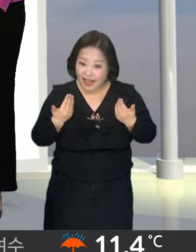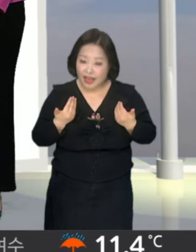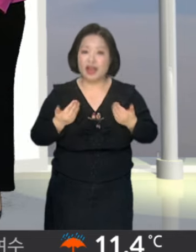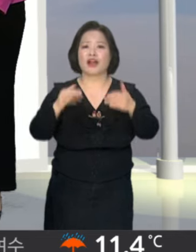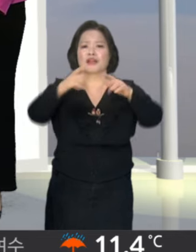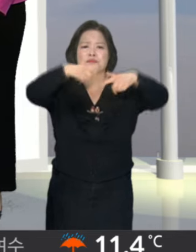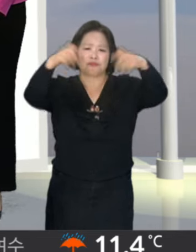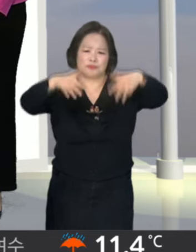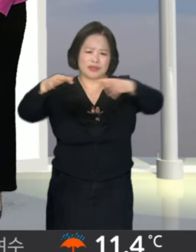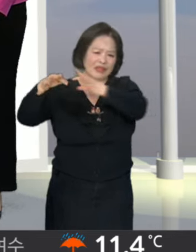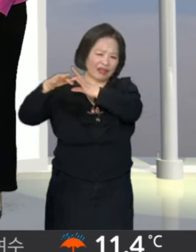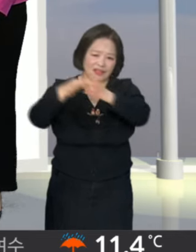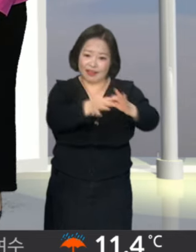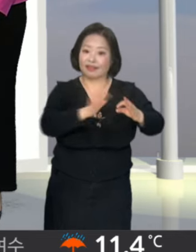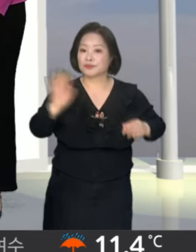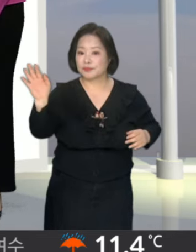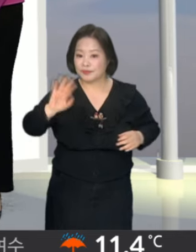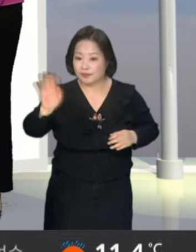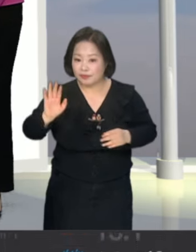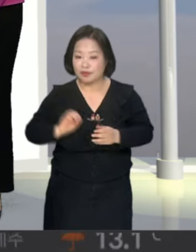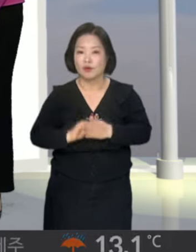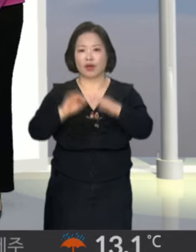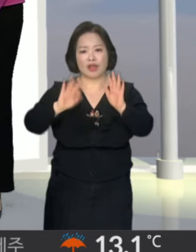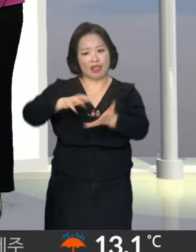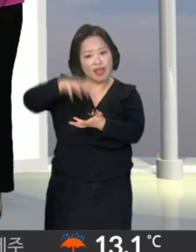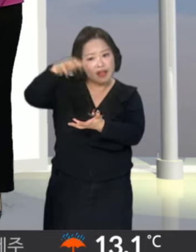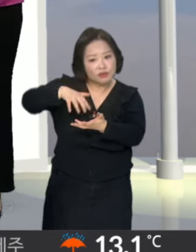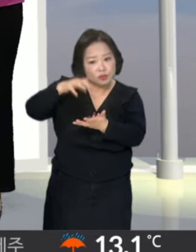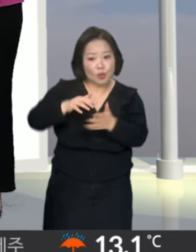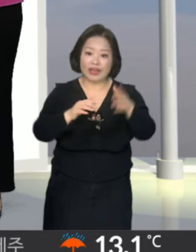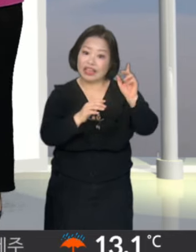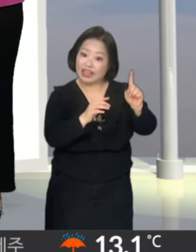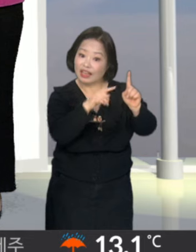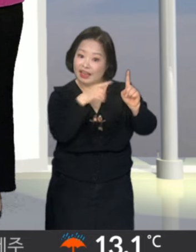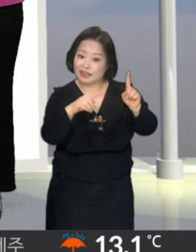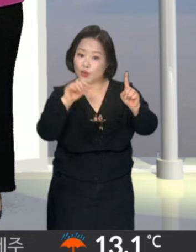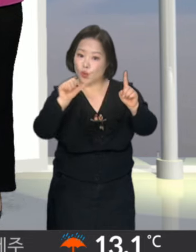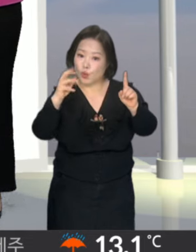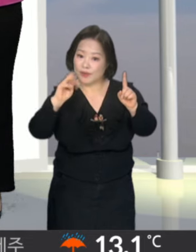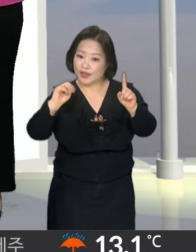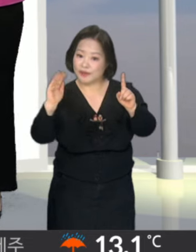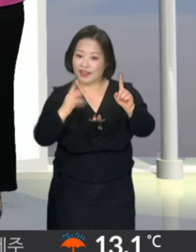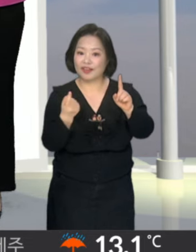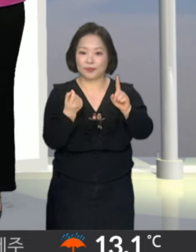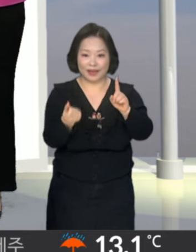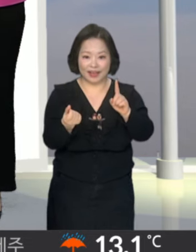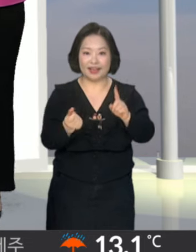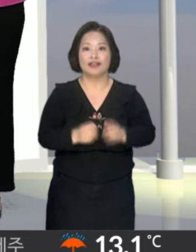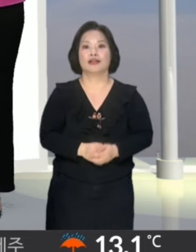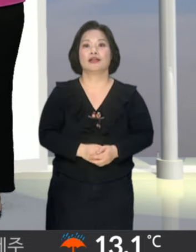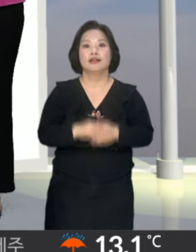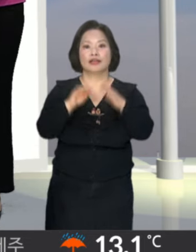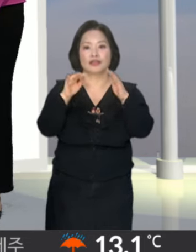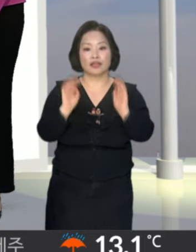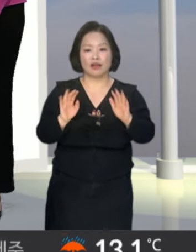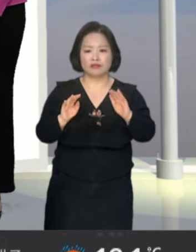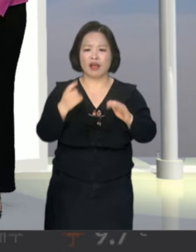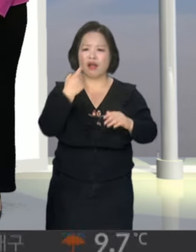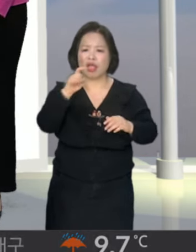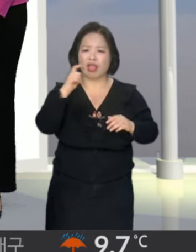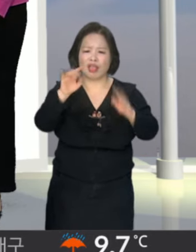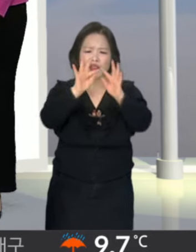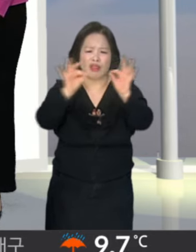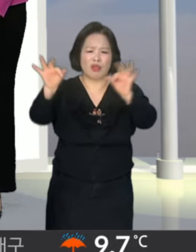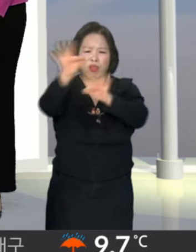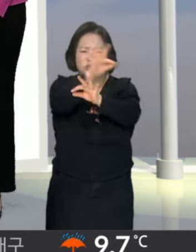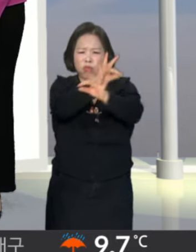비의 지속시간이 길지는 않겠고 양도 1 내지 5mm 미만에 그치겠습니다. 다만 황사의